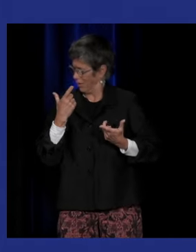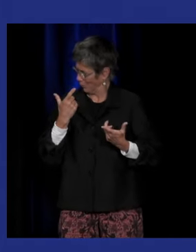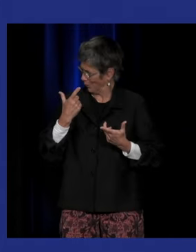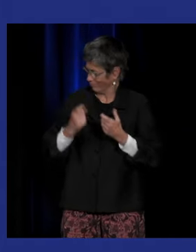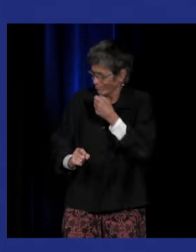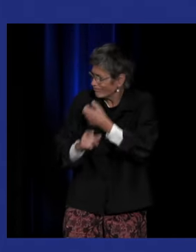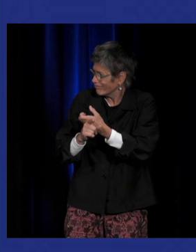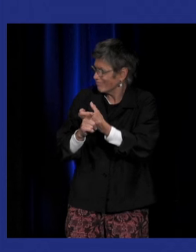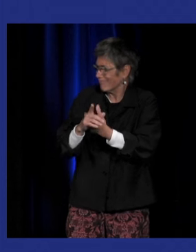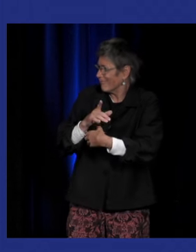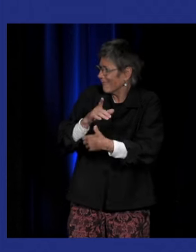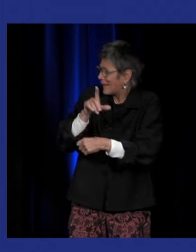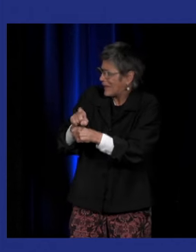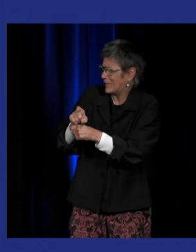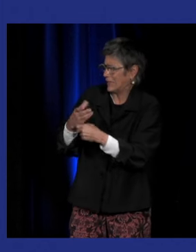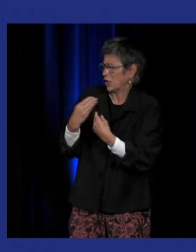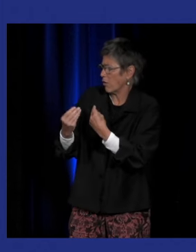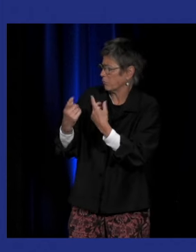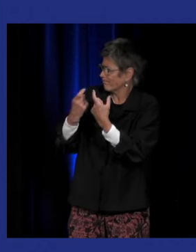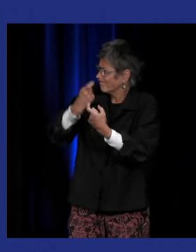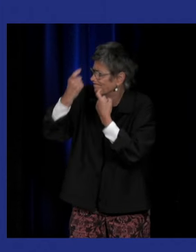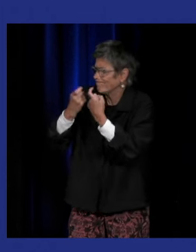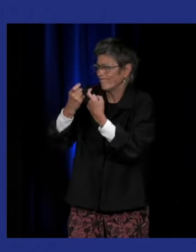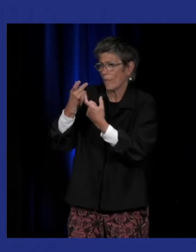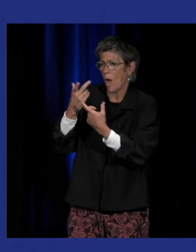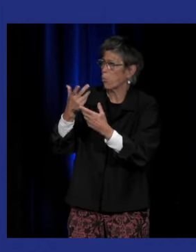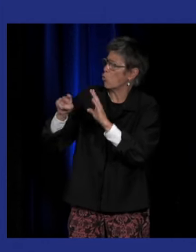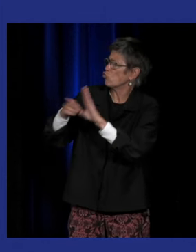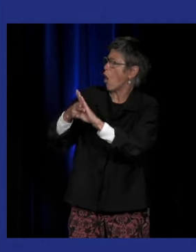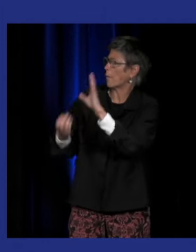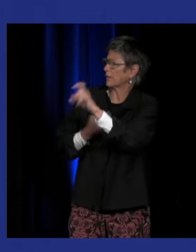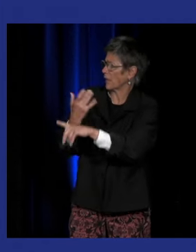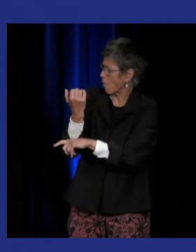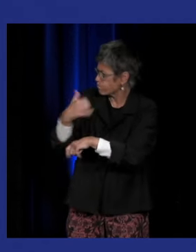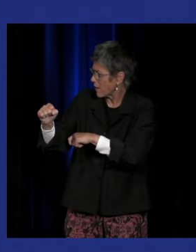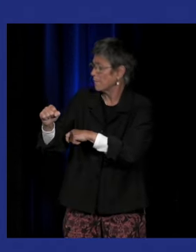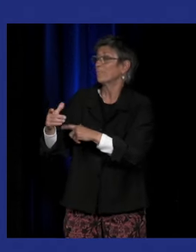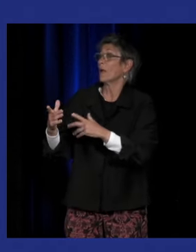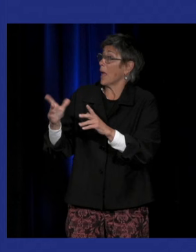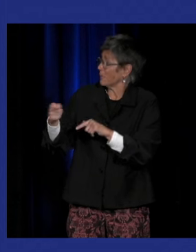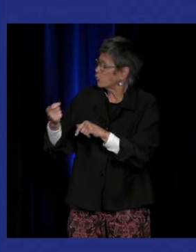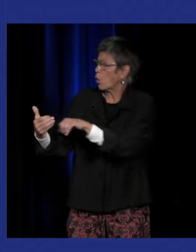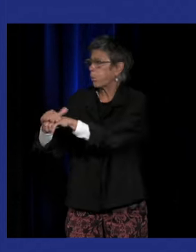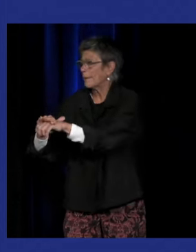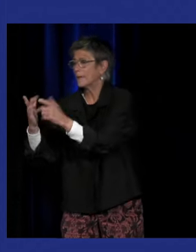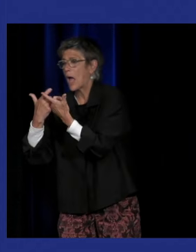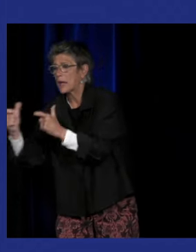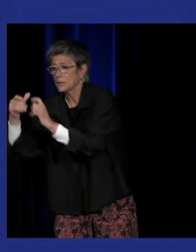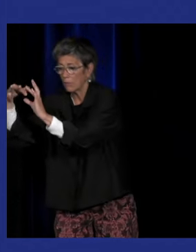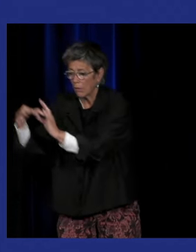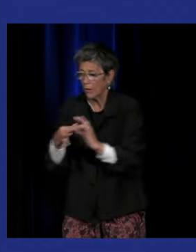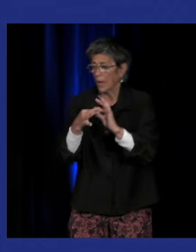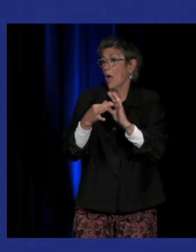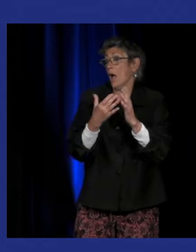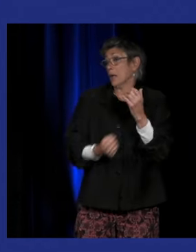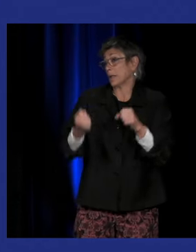critique et pose des questions aux normes artistiques et donc on passe de ces politiques d'accessibilité aux créations artistiques